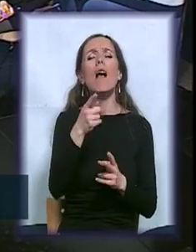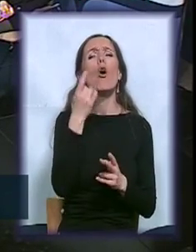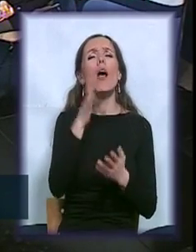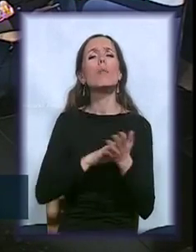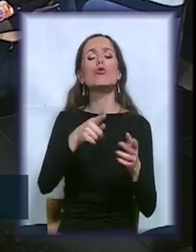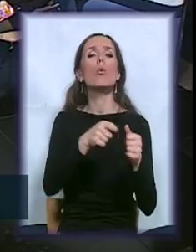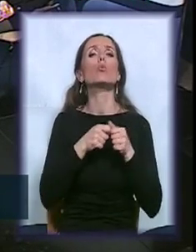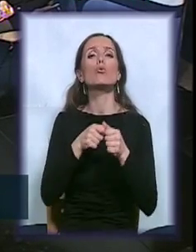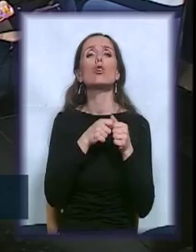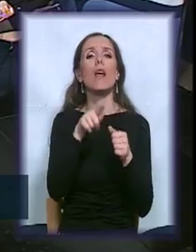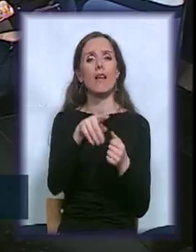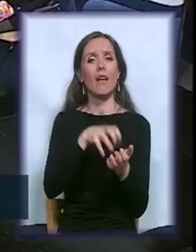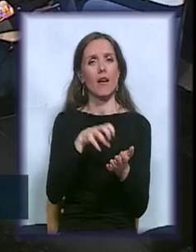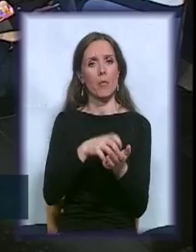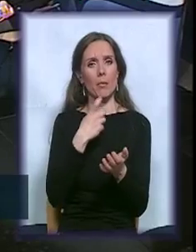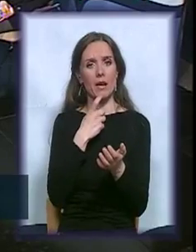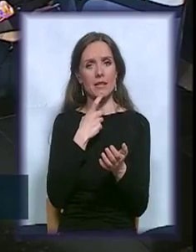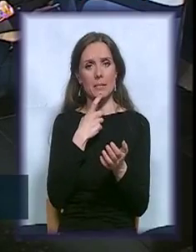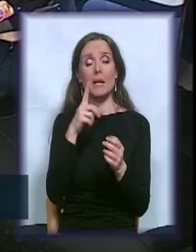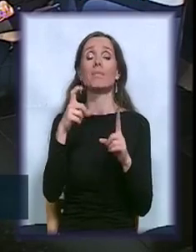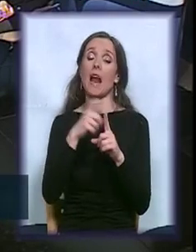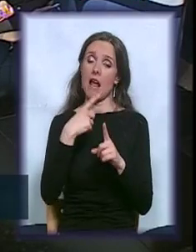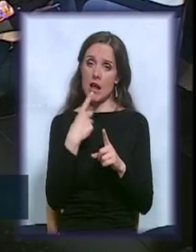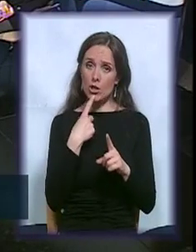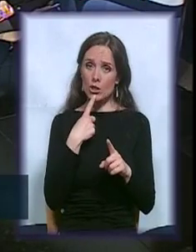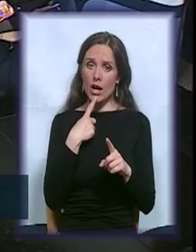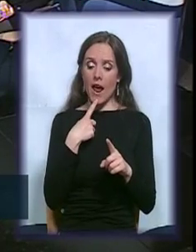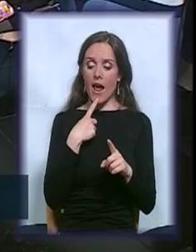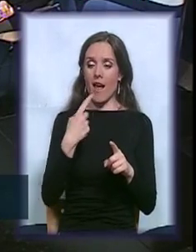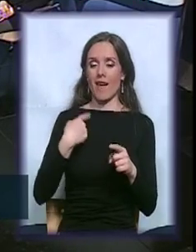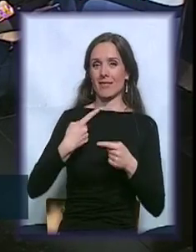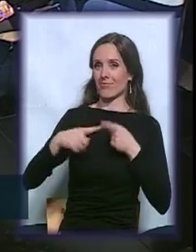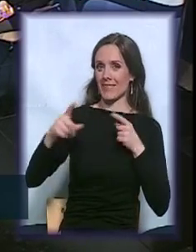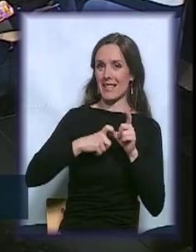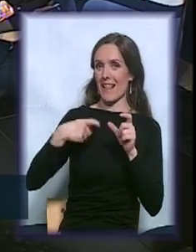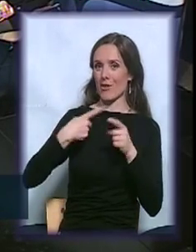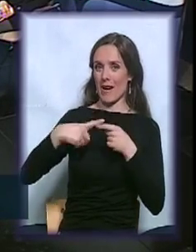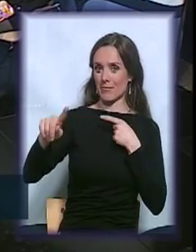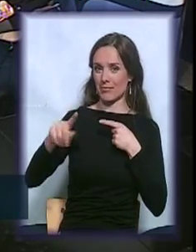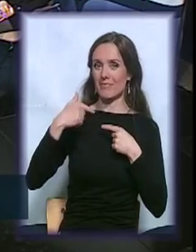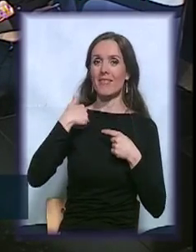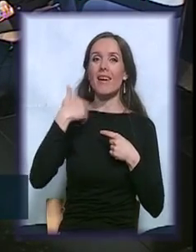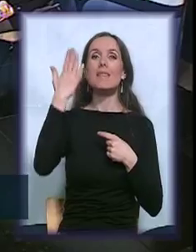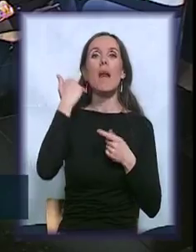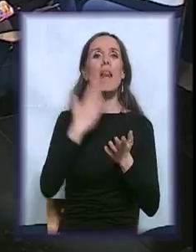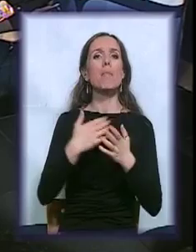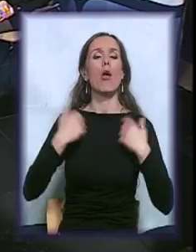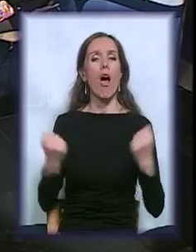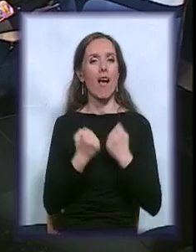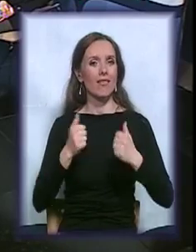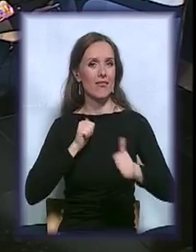Udružajem? Da vam kažem, za razliku od snežane, ja sam kao bivši aktivni sportista